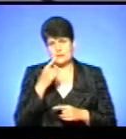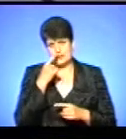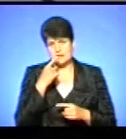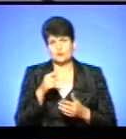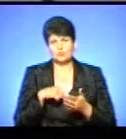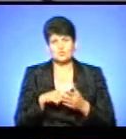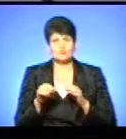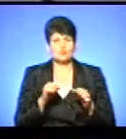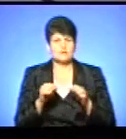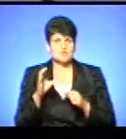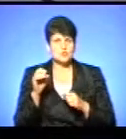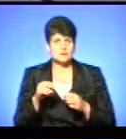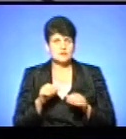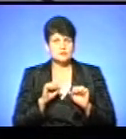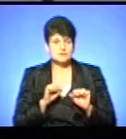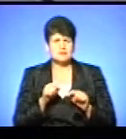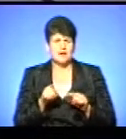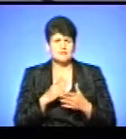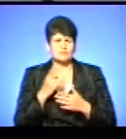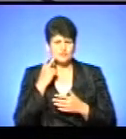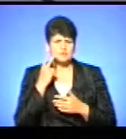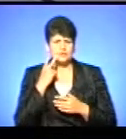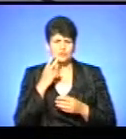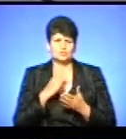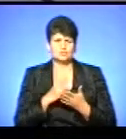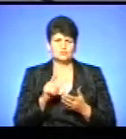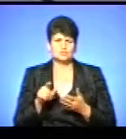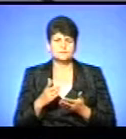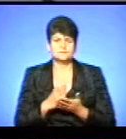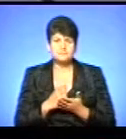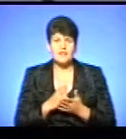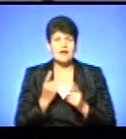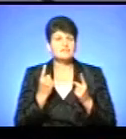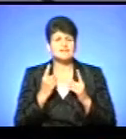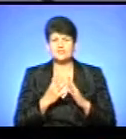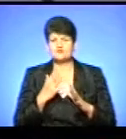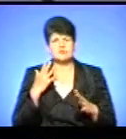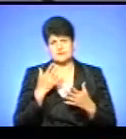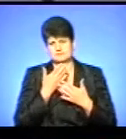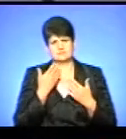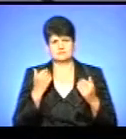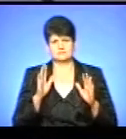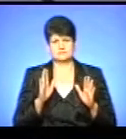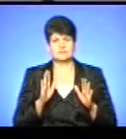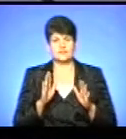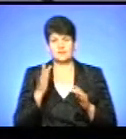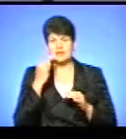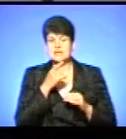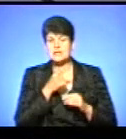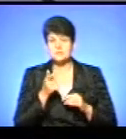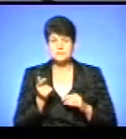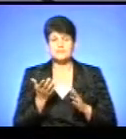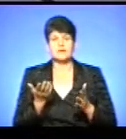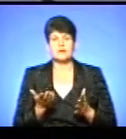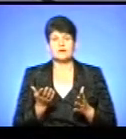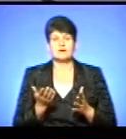соціального захисту. Та, є люди, постійно є люди, але великий черг не спостерігається зараз в літній період. Разом з